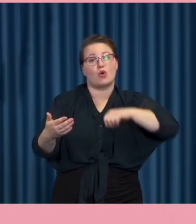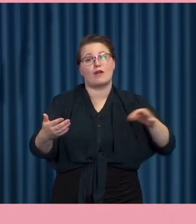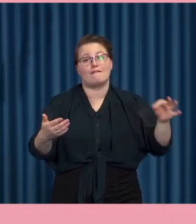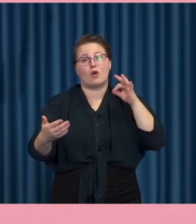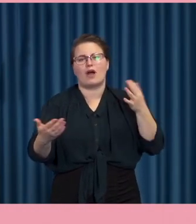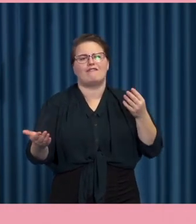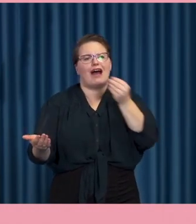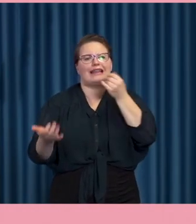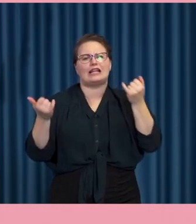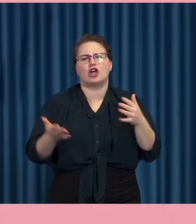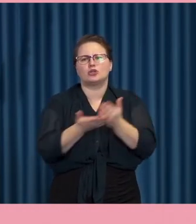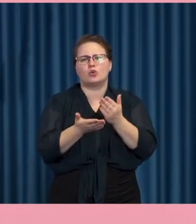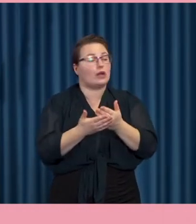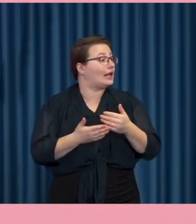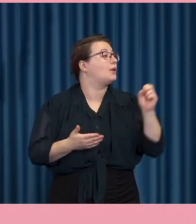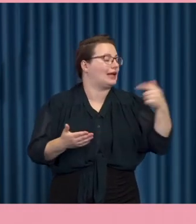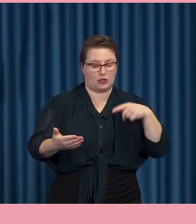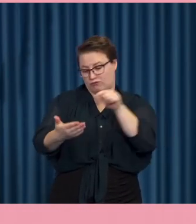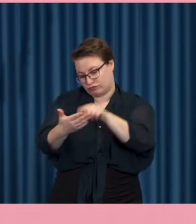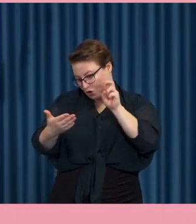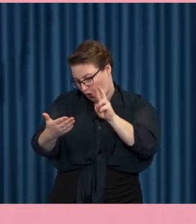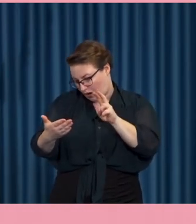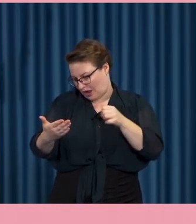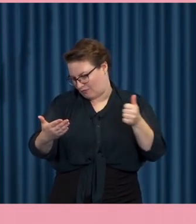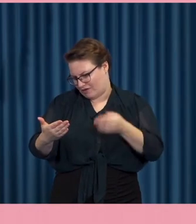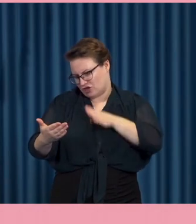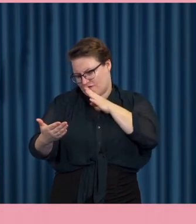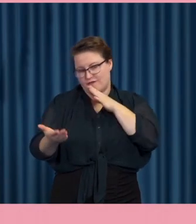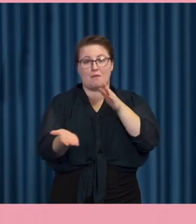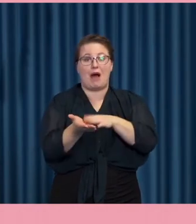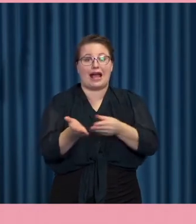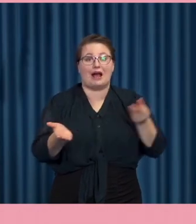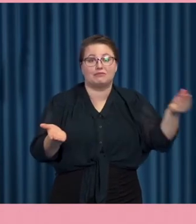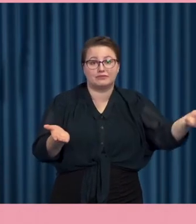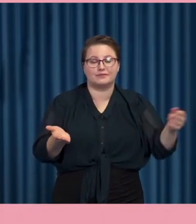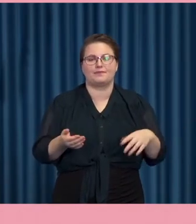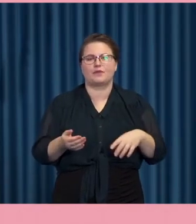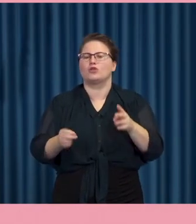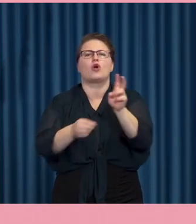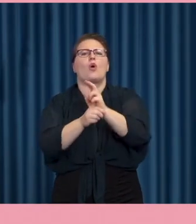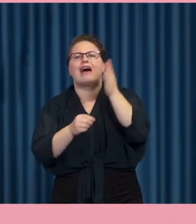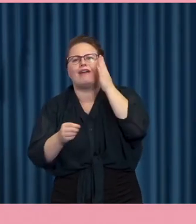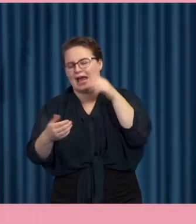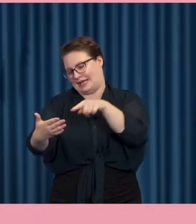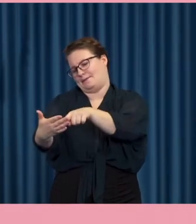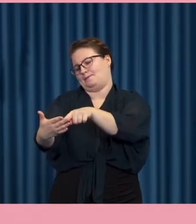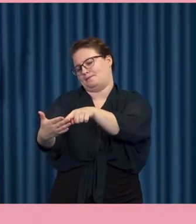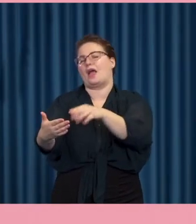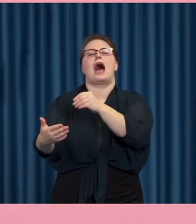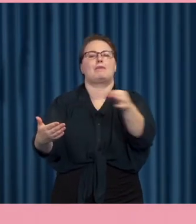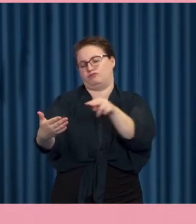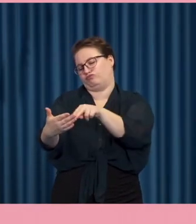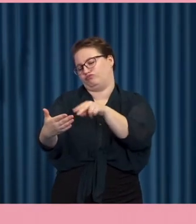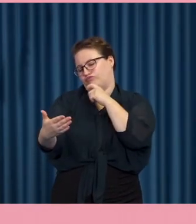vaknat? Jag kollade upp det för att kolla, behöver vi en liten extra macka eller så? Okej, vad blir det för väder? Vi kollade väderappen